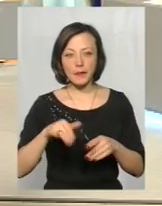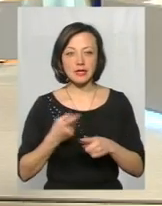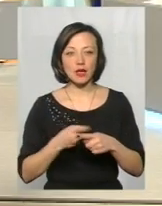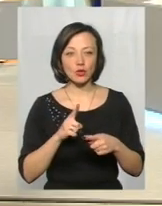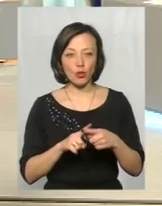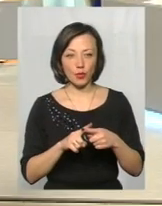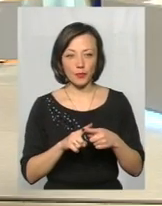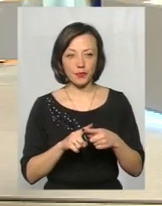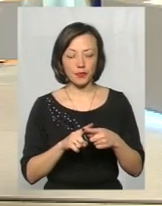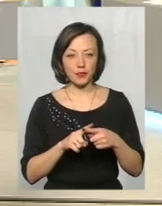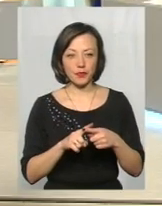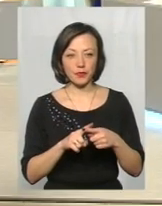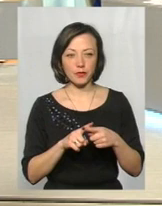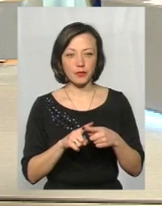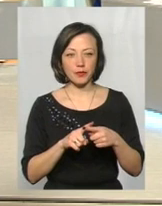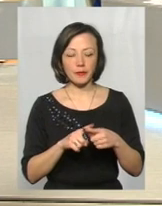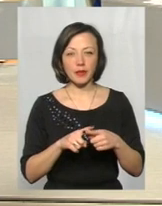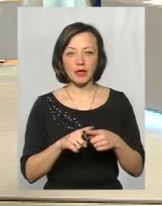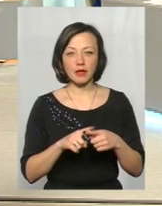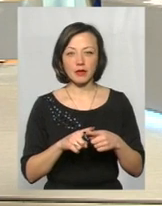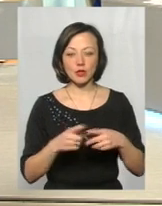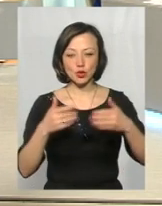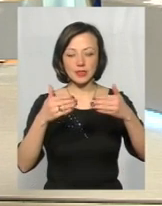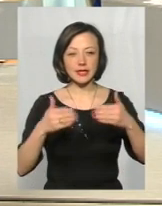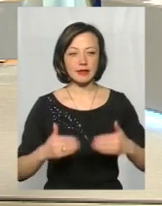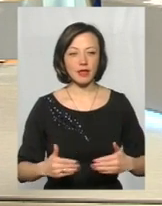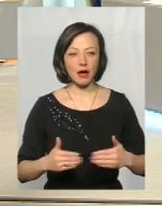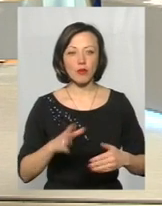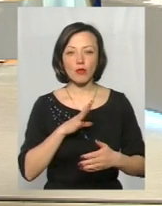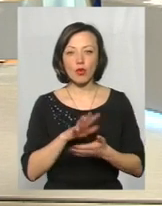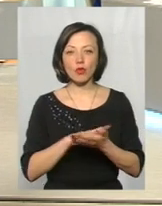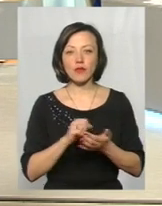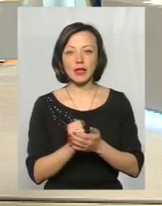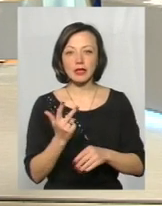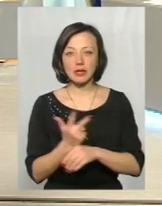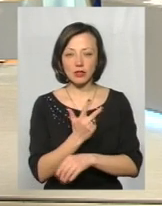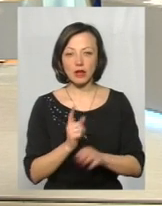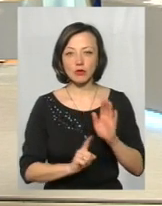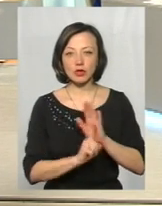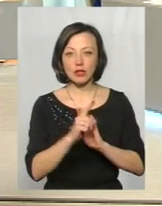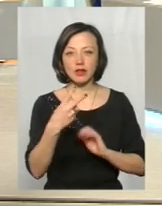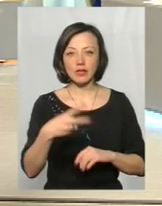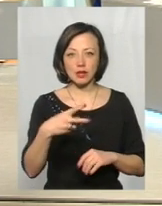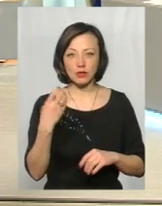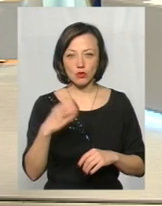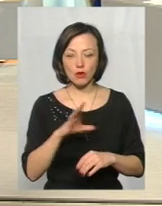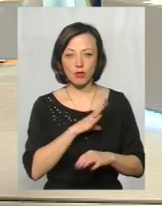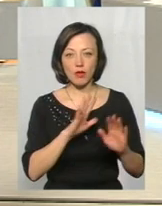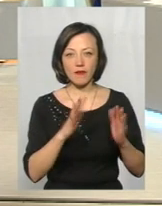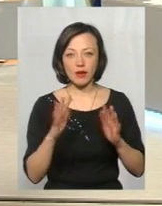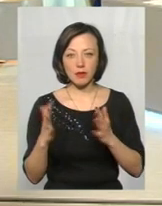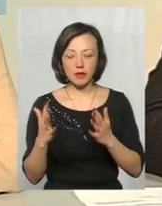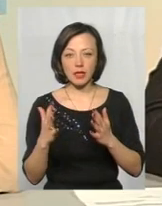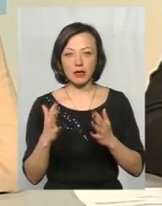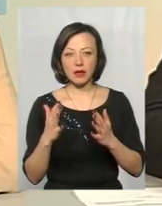ця стіна, вона руйнувалася тридж. На початку ХХ століття були випади такі.